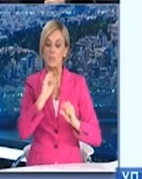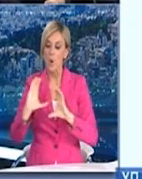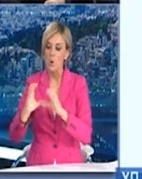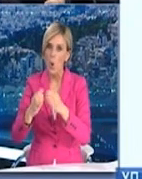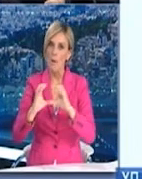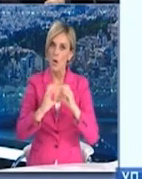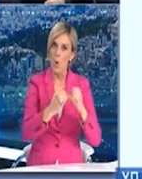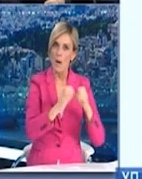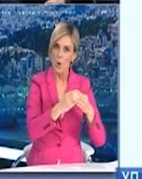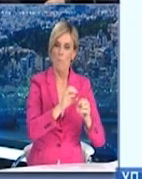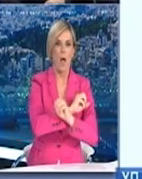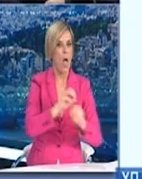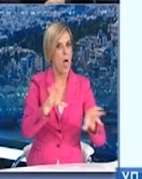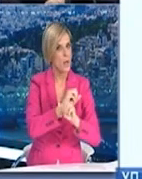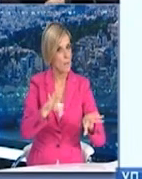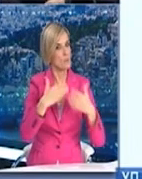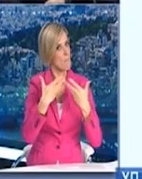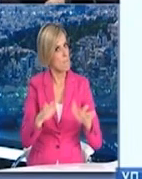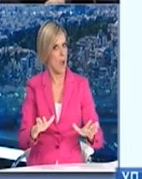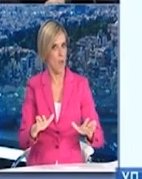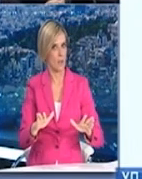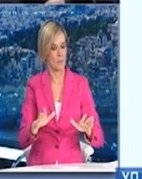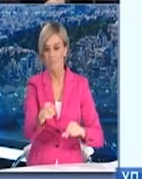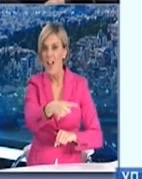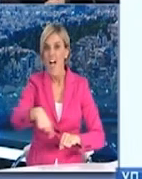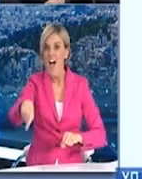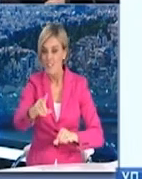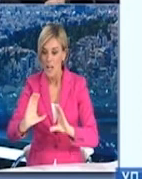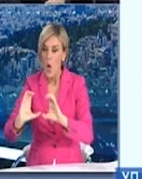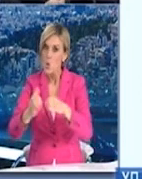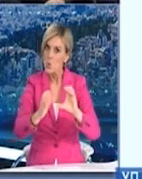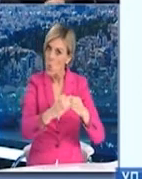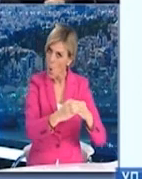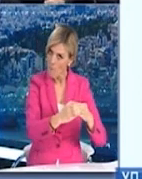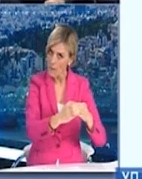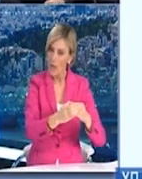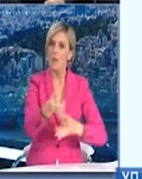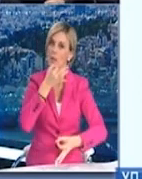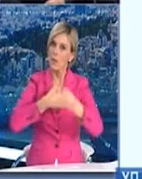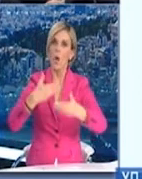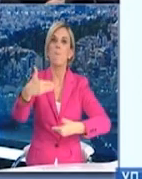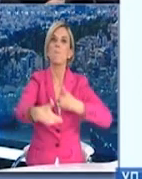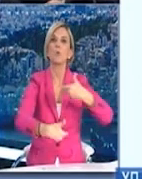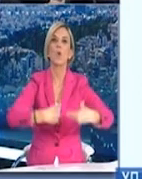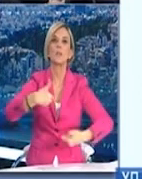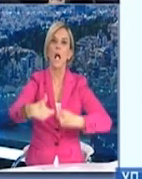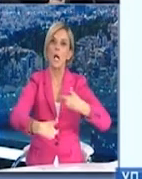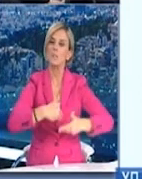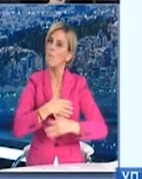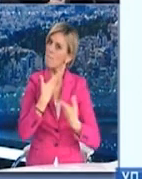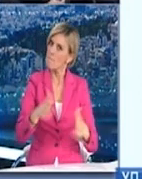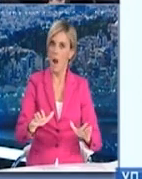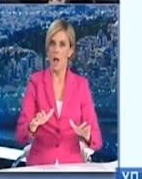οποίες κατέθηκαν από τα κόμματα και οι οποίες έγιναν αποδεκτές και τα γίνουν αποδεκτές στην πορεία. Είναι προφανές ότι